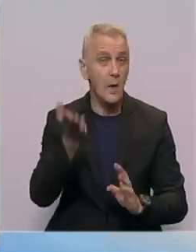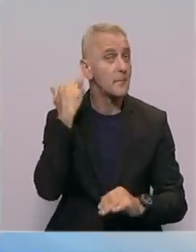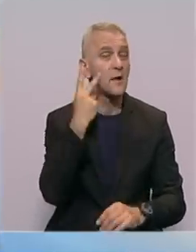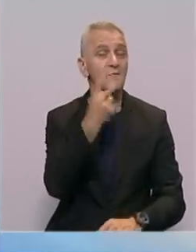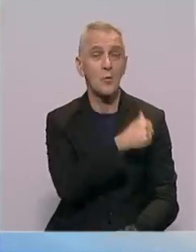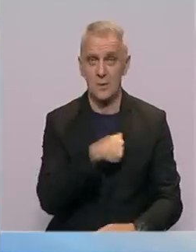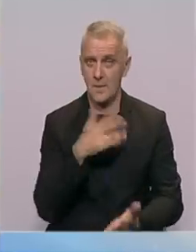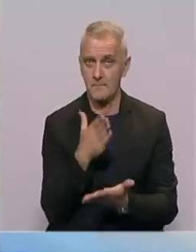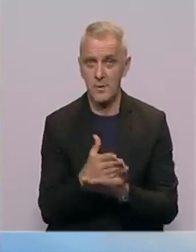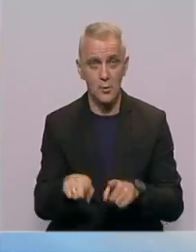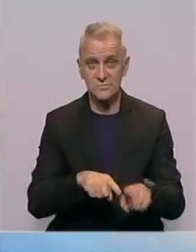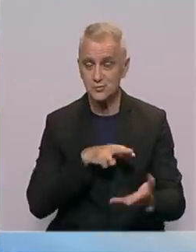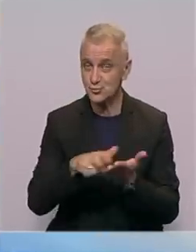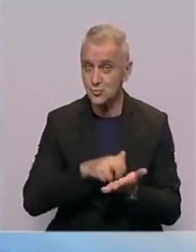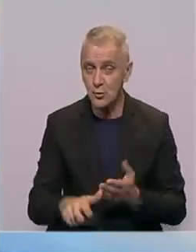bio.